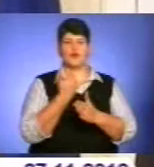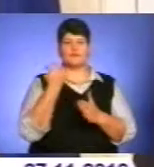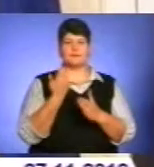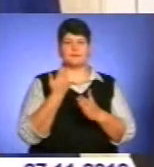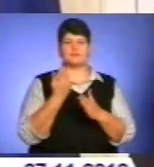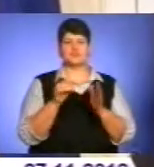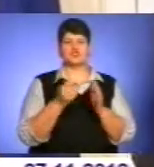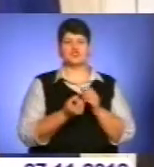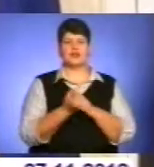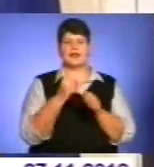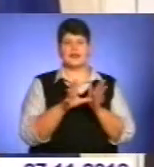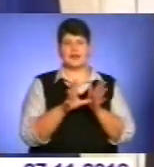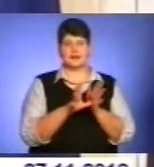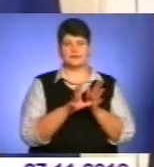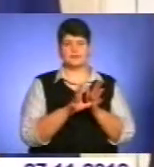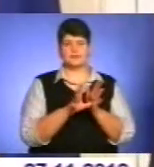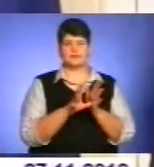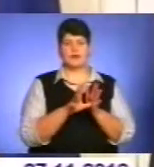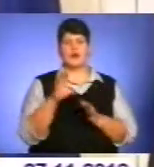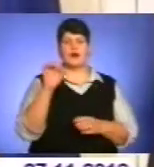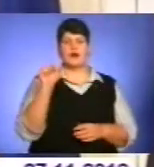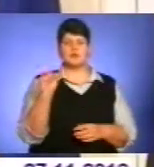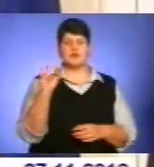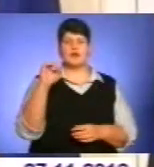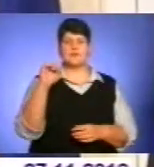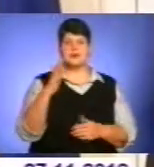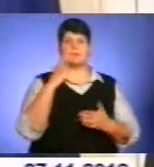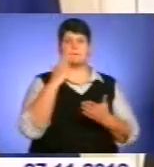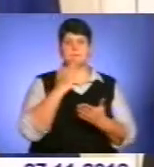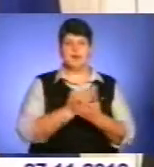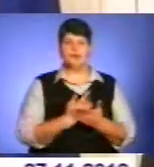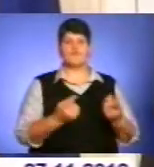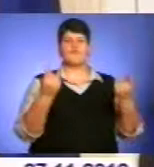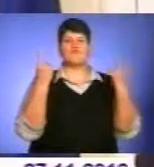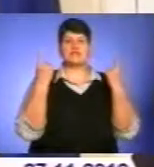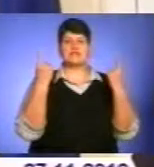Арабські Емирати мають величезну